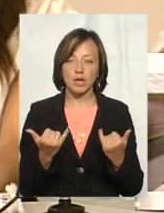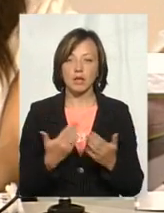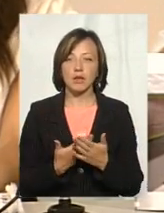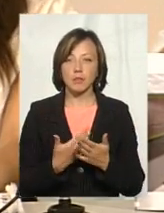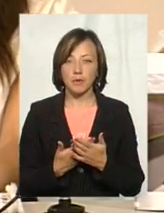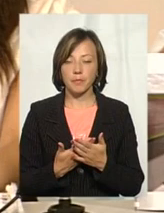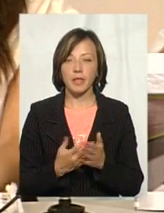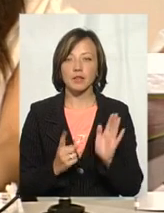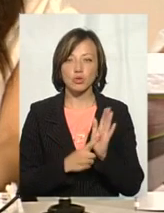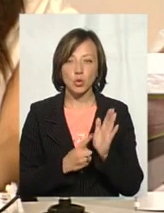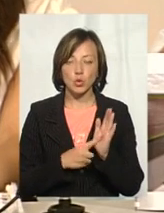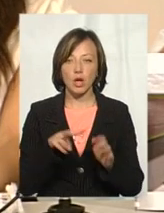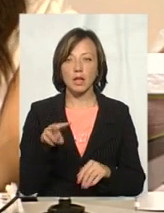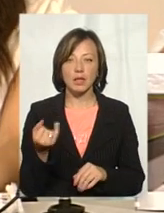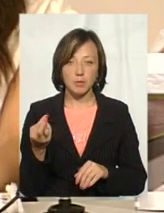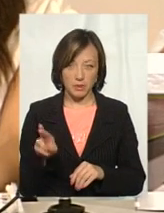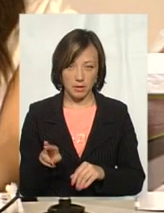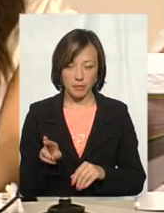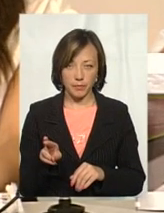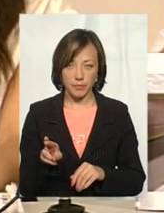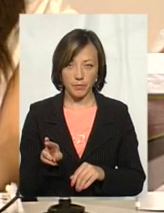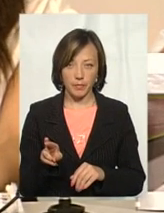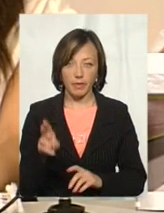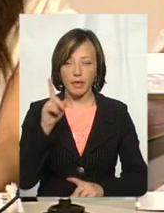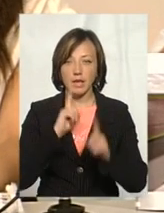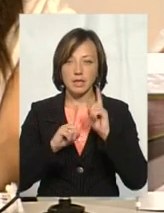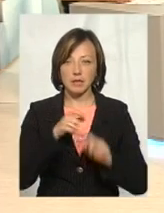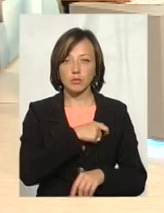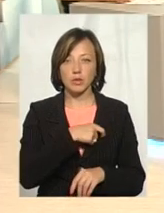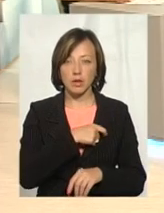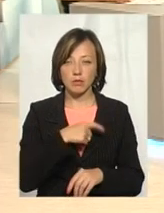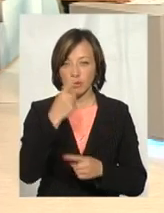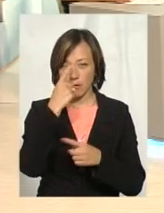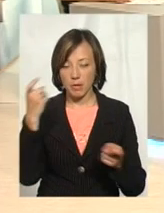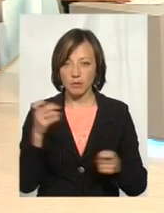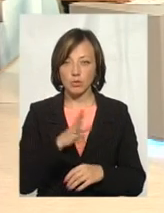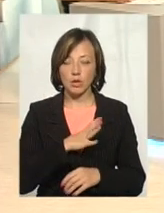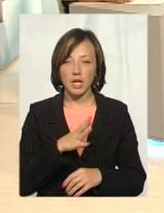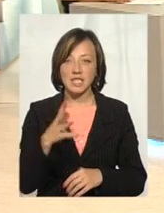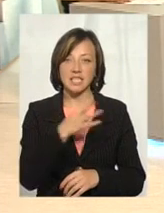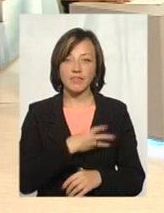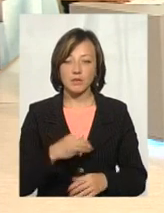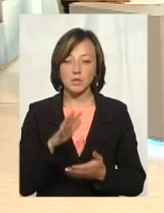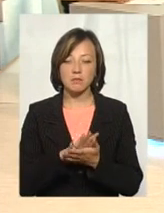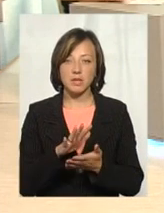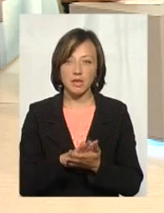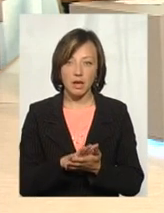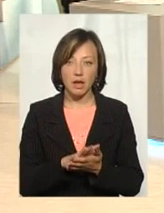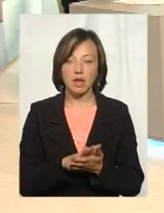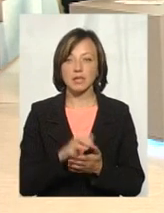6 липня на сесії міської ради пролунала інформація, що зі львівського сміття